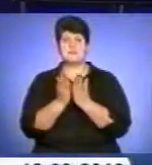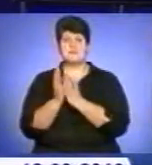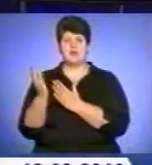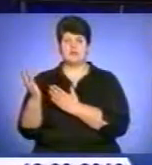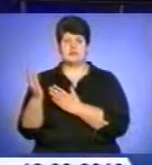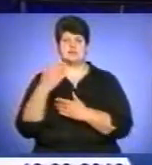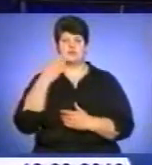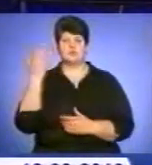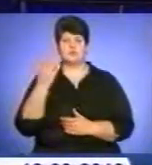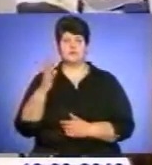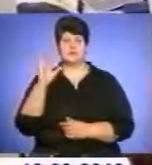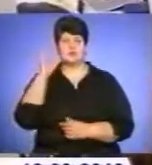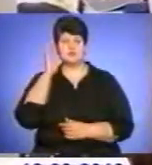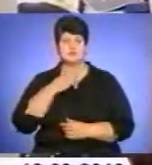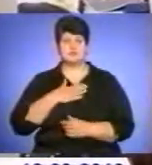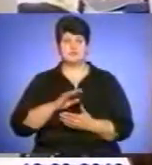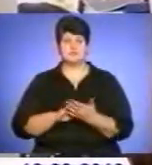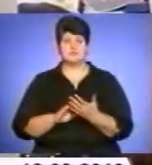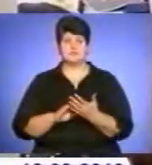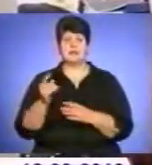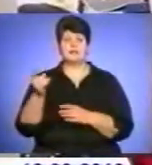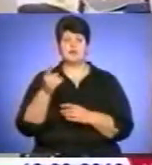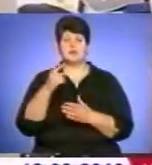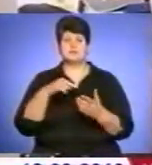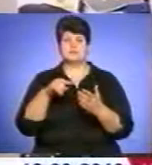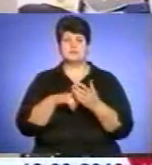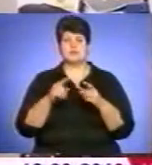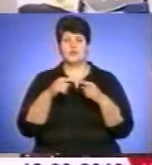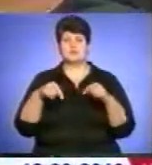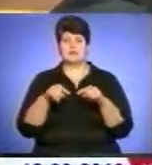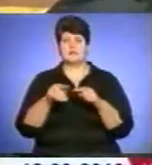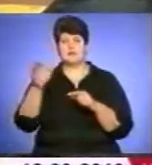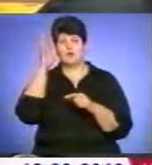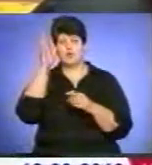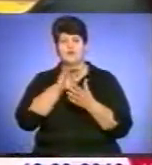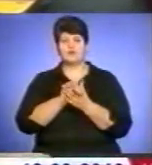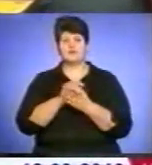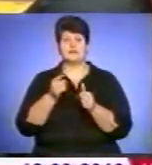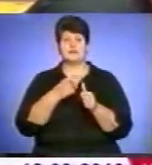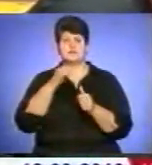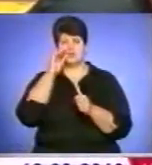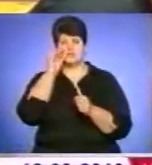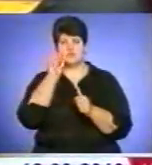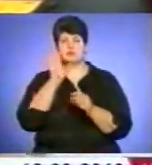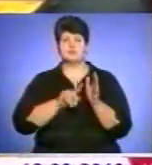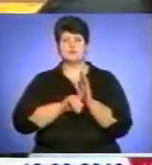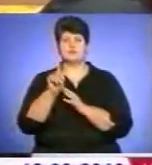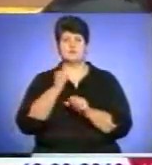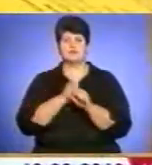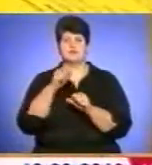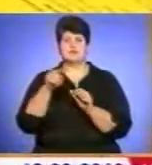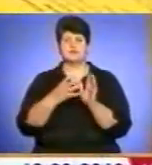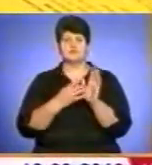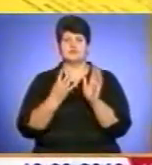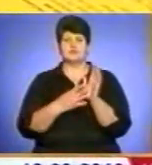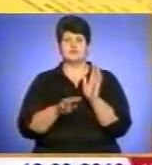наші кореспонденти. Тернопільський міський осередок наукового товариства імені Шевченка почав роботу у 1996